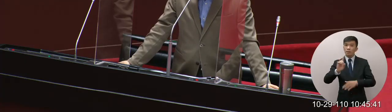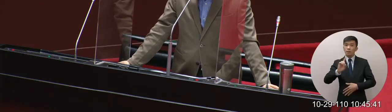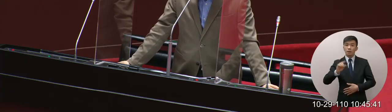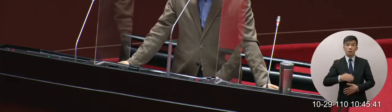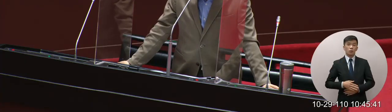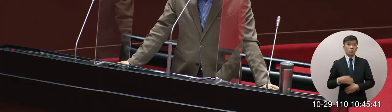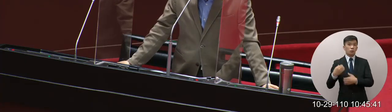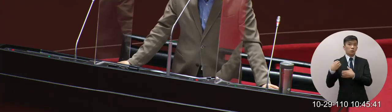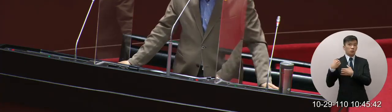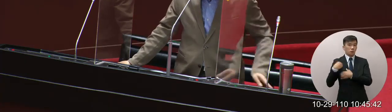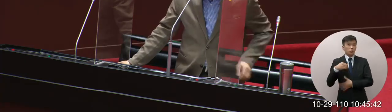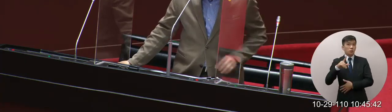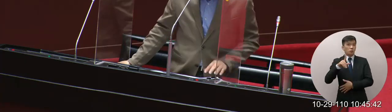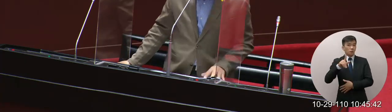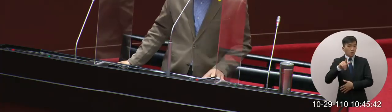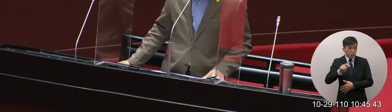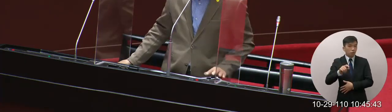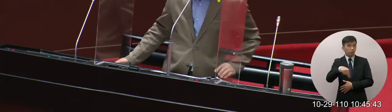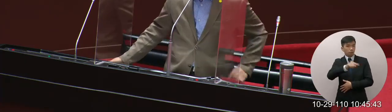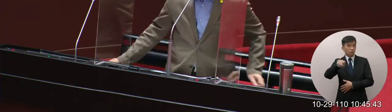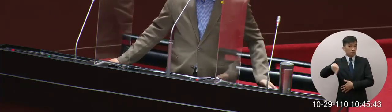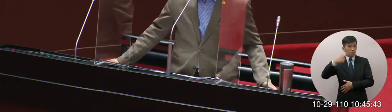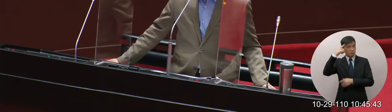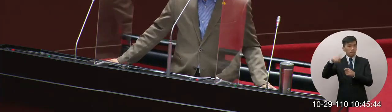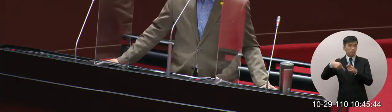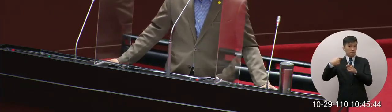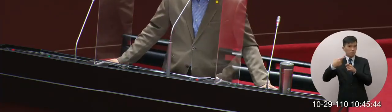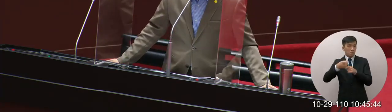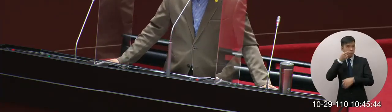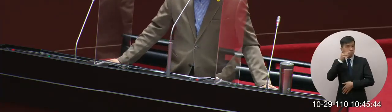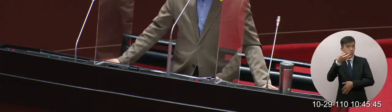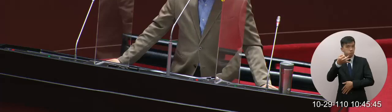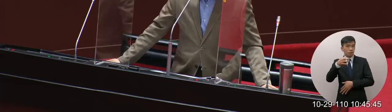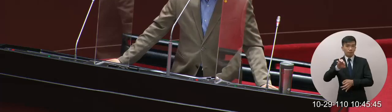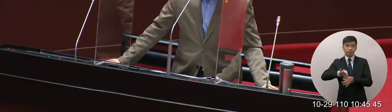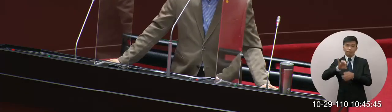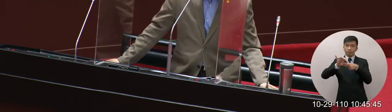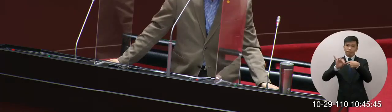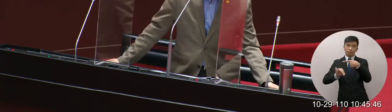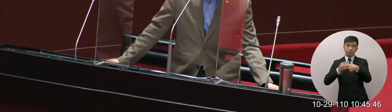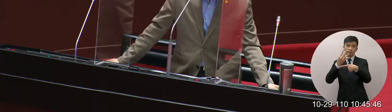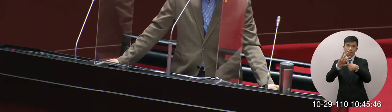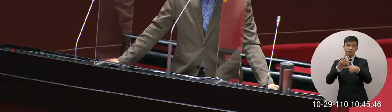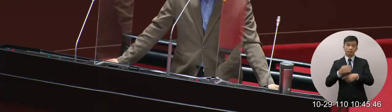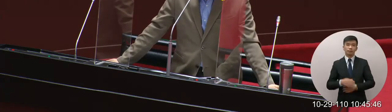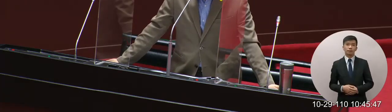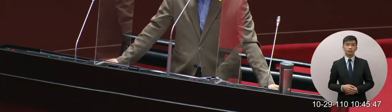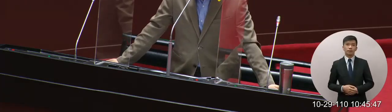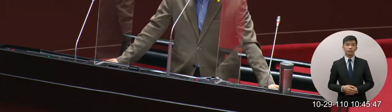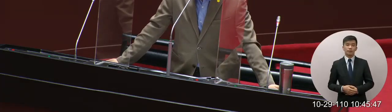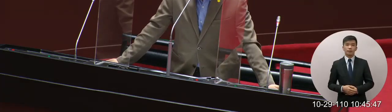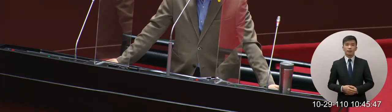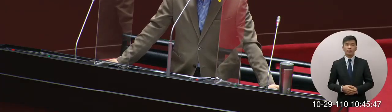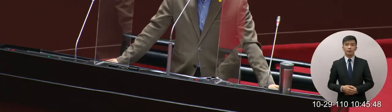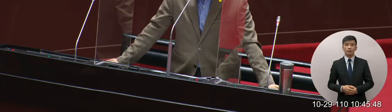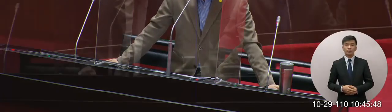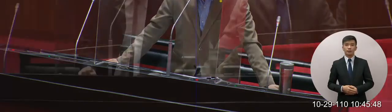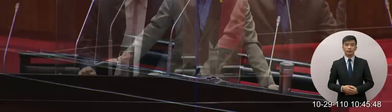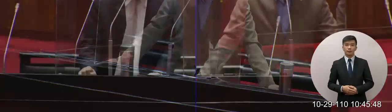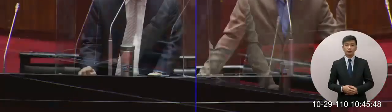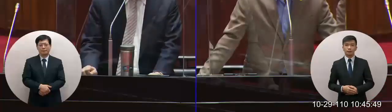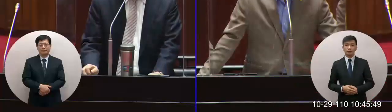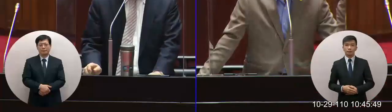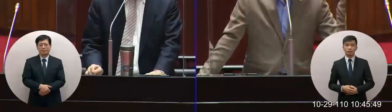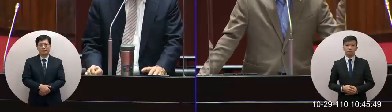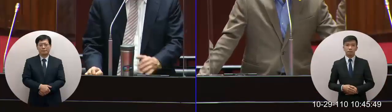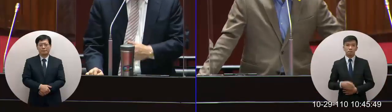軍工校明年要調薪百分之四但是我看到說這個我們